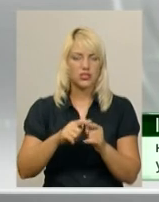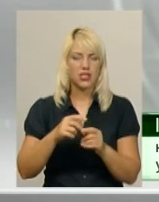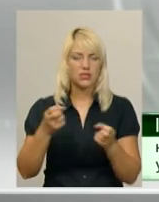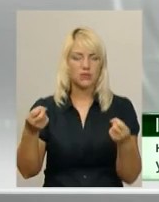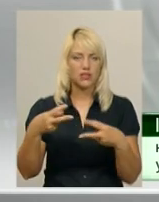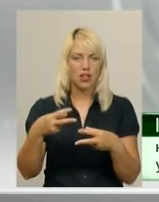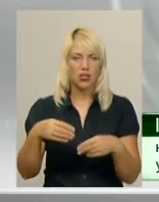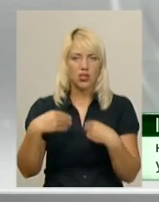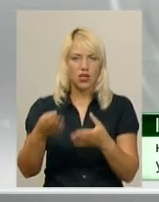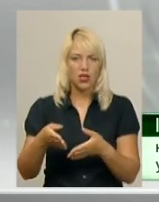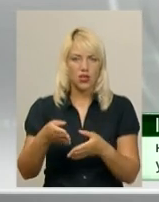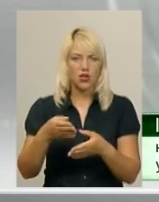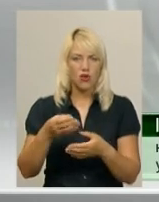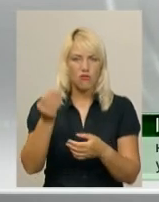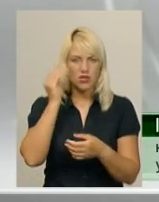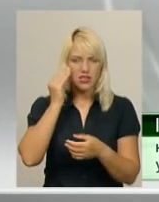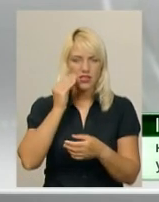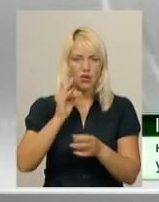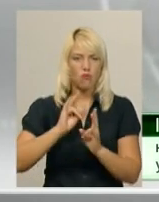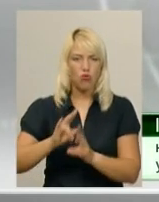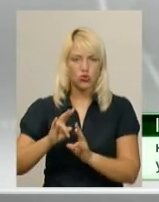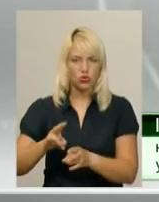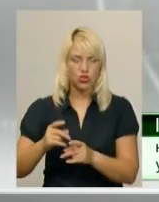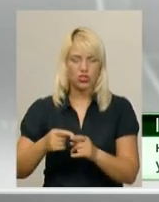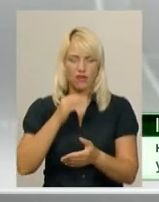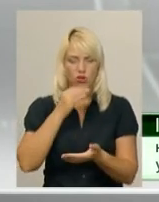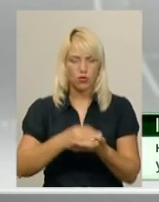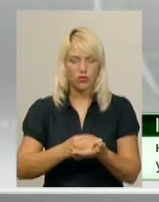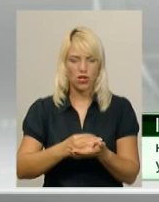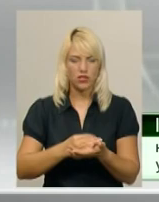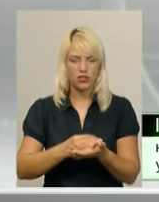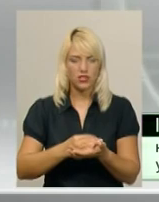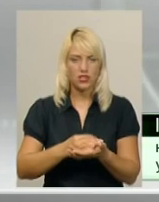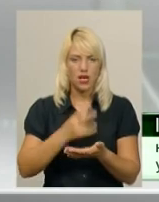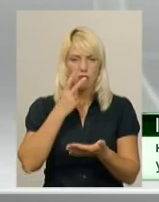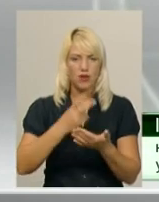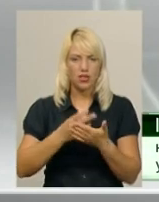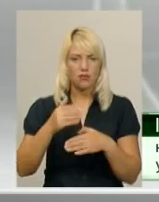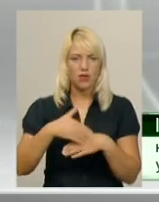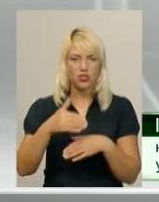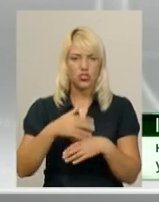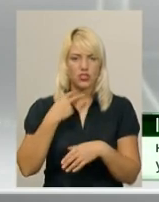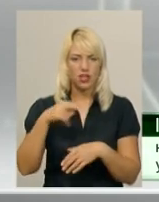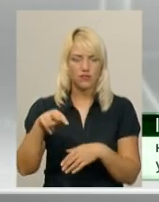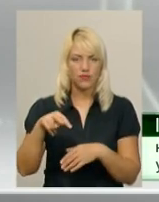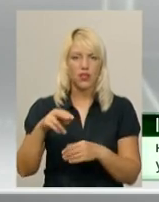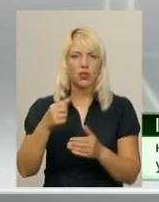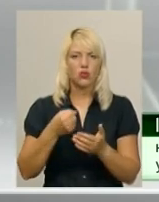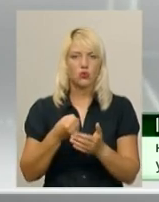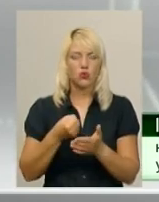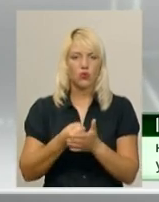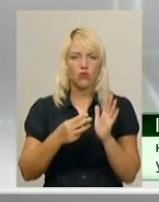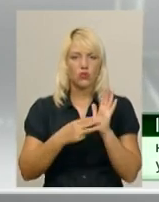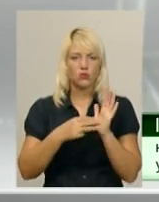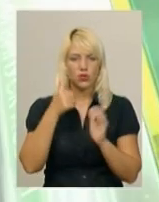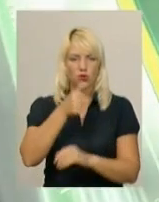цілесне ускодження. Відповідальність за такого роду правопорушення передбачена у вигляді позбавлення волі на срок до 8